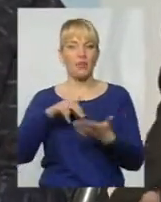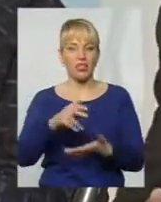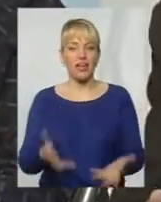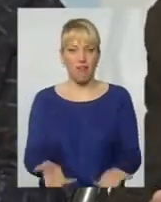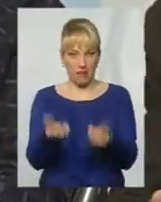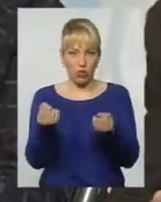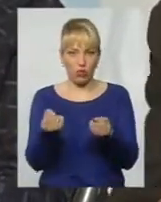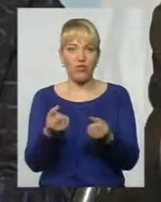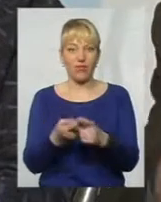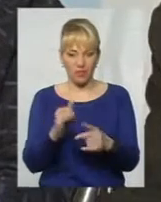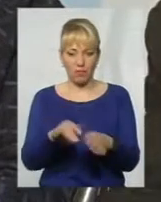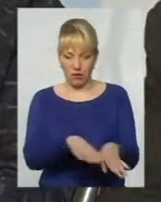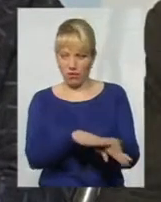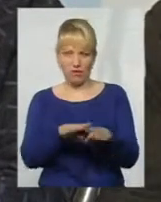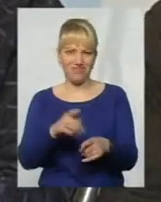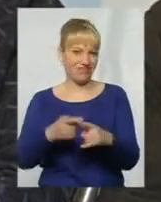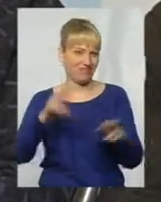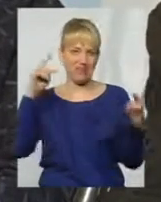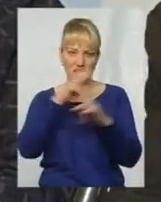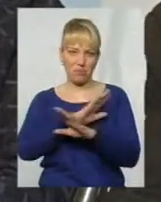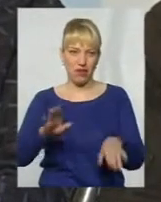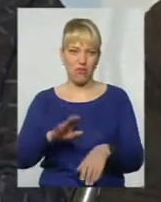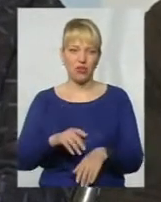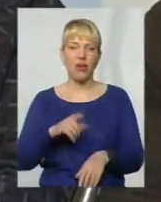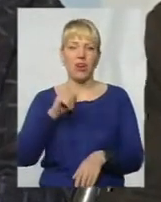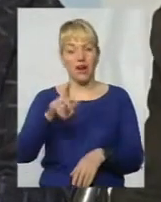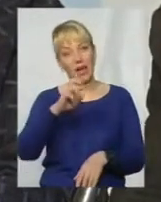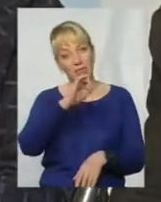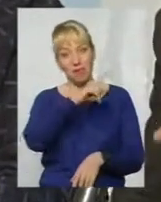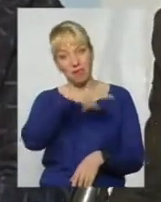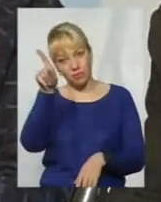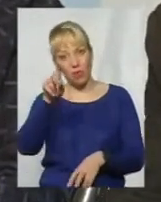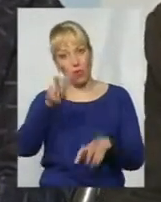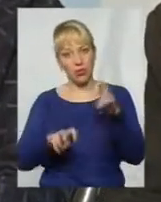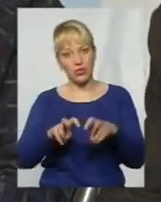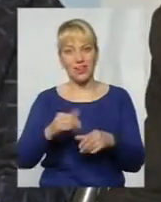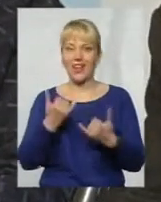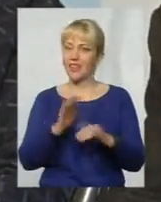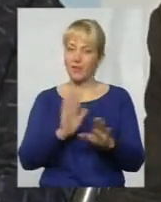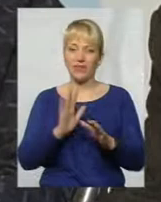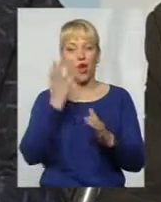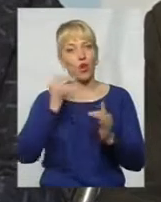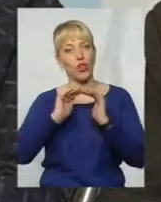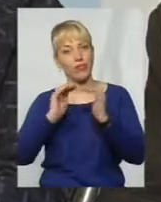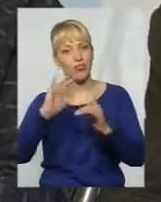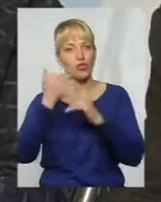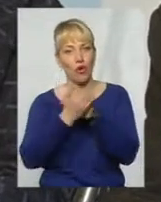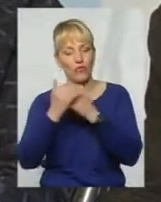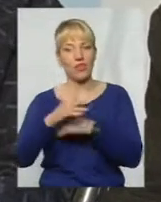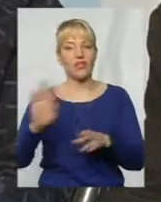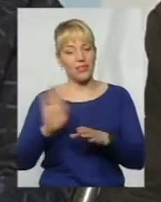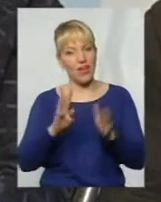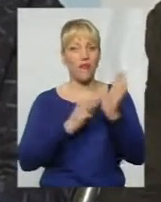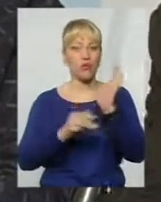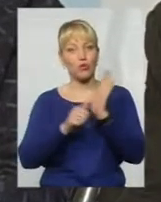їх сьогодні приймати до всіх останних, це категорично неправильно. Хай Берева там посидів трошки. Не тепер вже зараз, коли поставили цей об'єкт укриття. Треба було в 86 році, я не знаю,